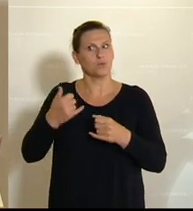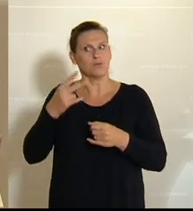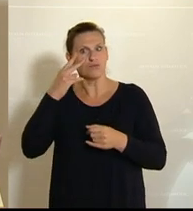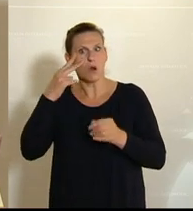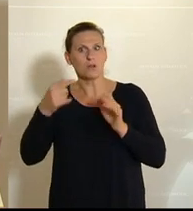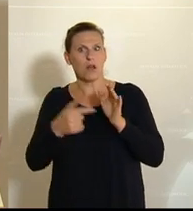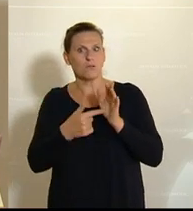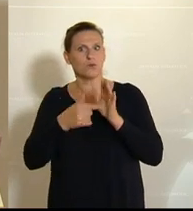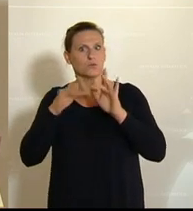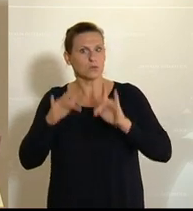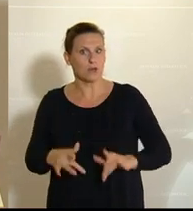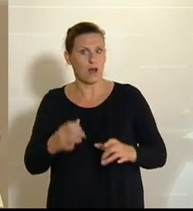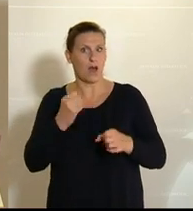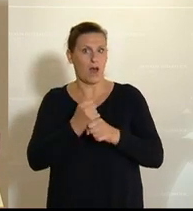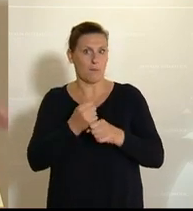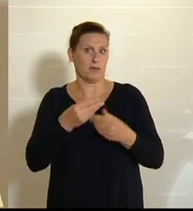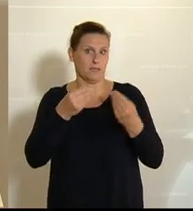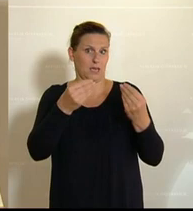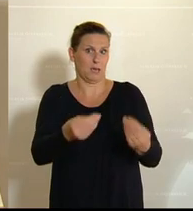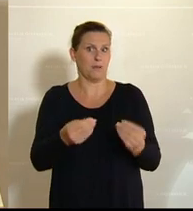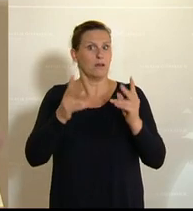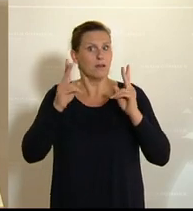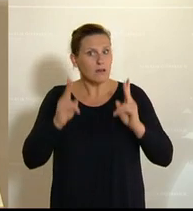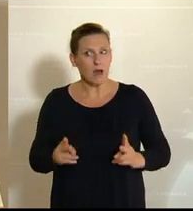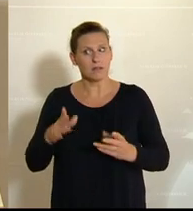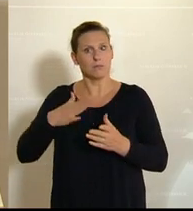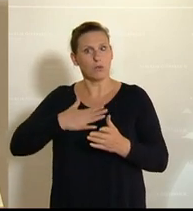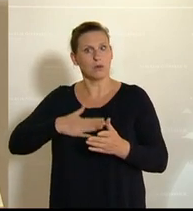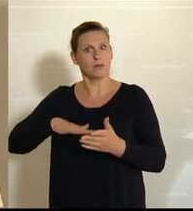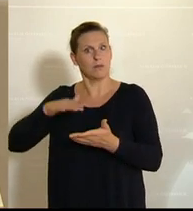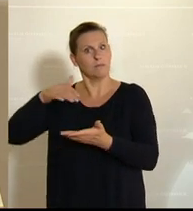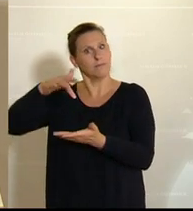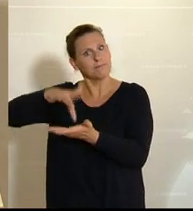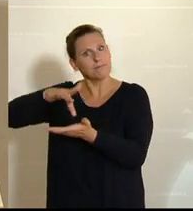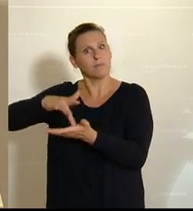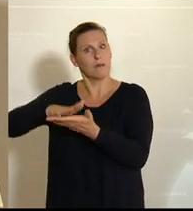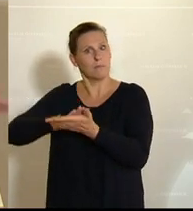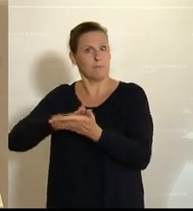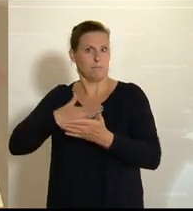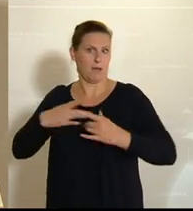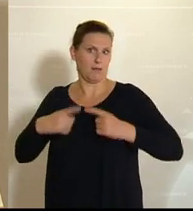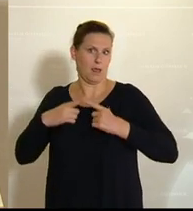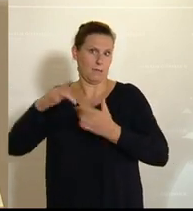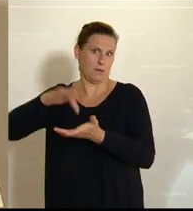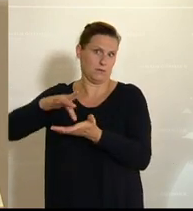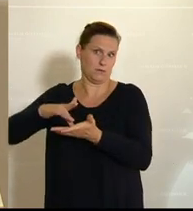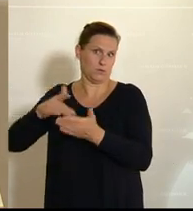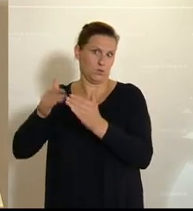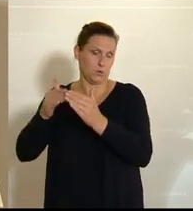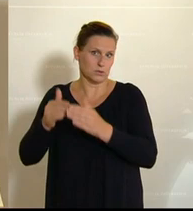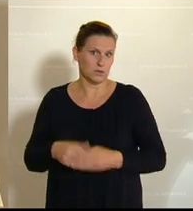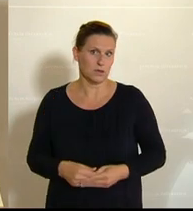Anforderungen an den Arbeitgeber, damit sie einen Lebensmittelpunkt wieder am Land sucht. Dazu müssen heute die